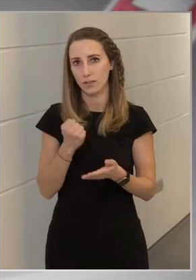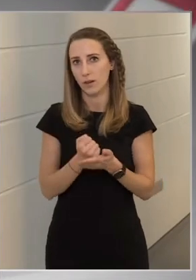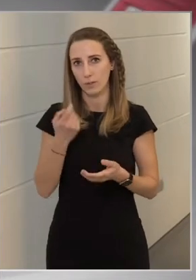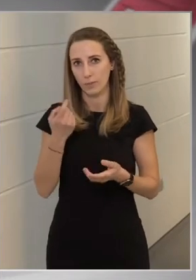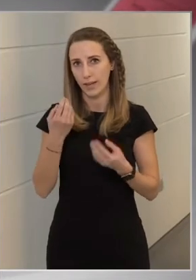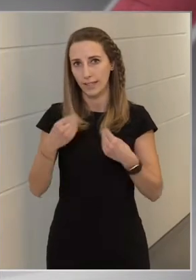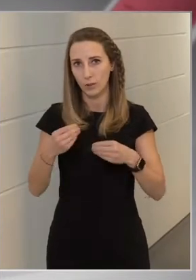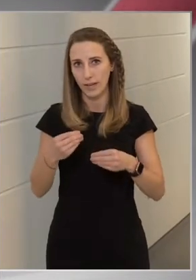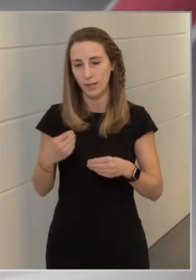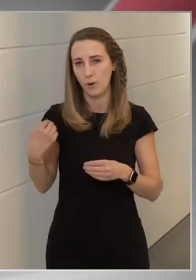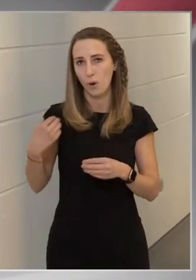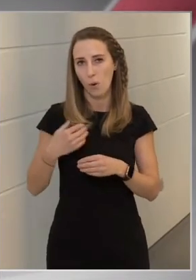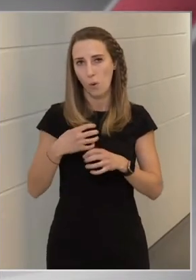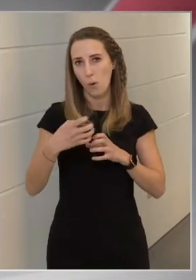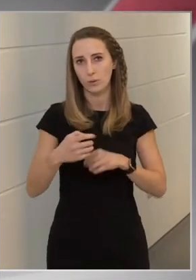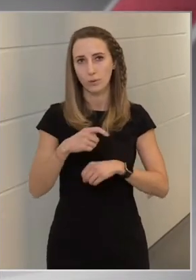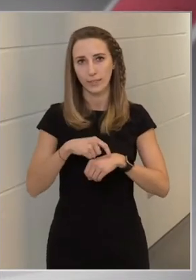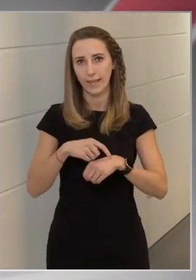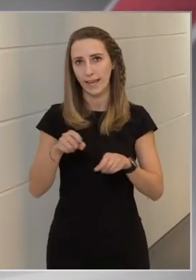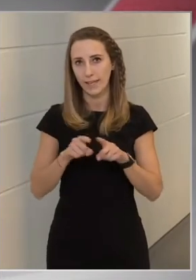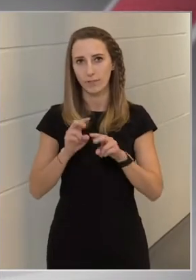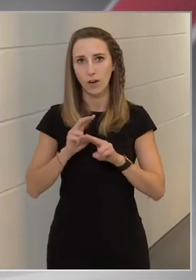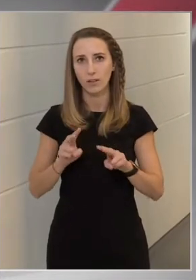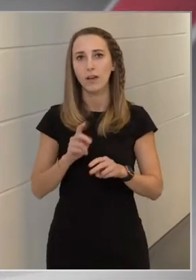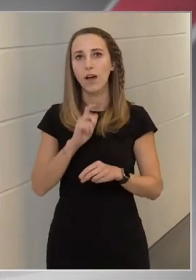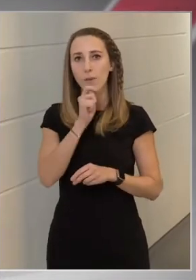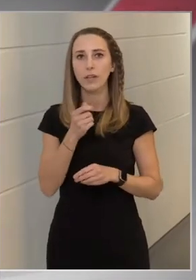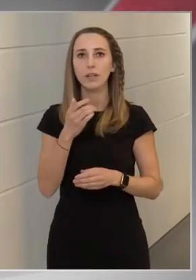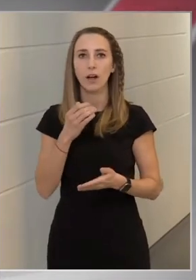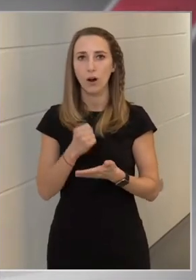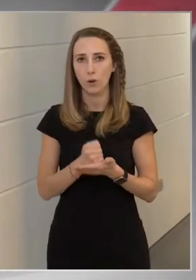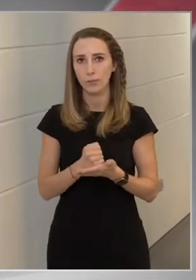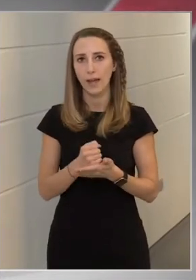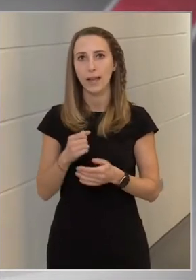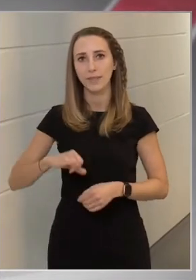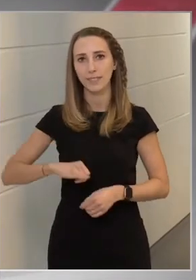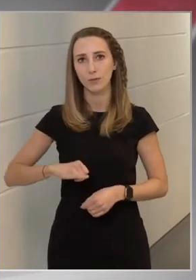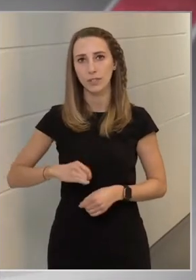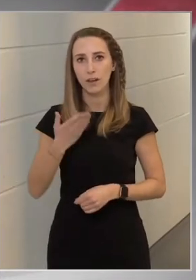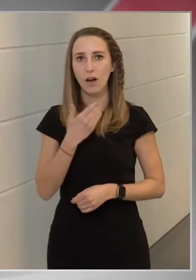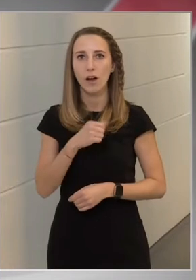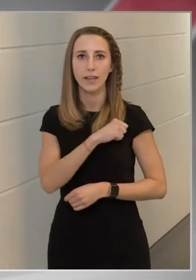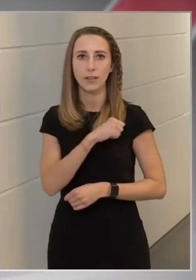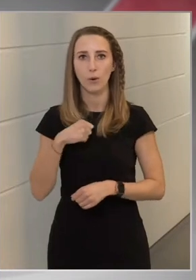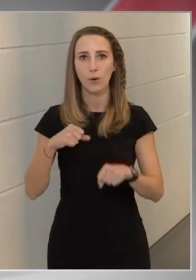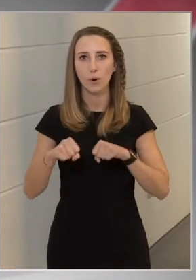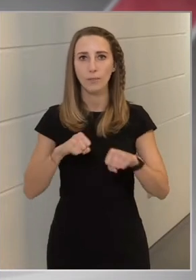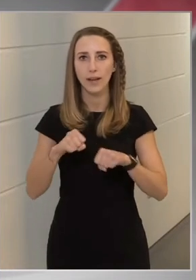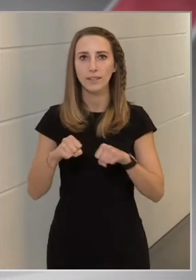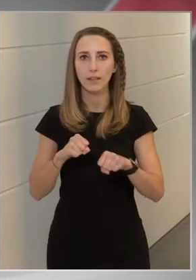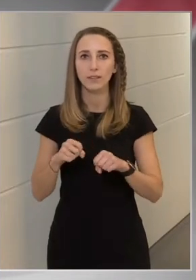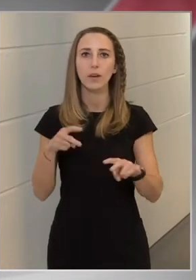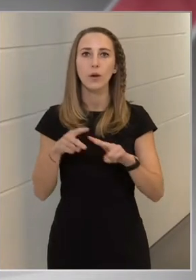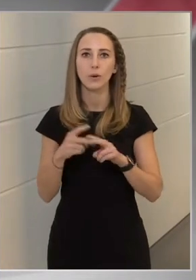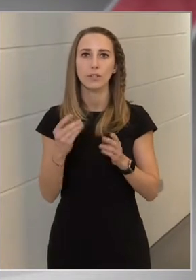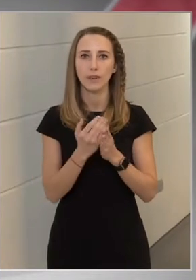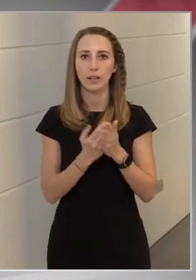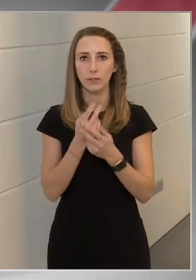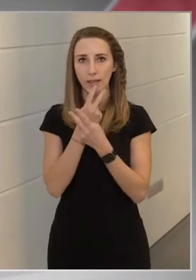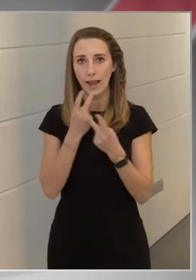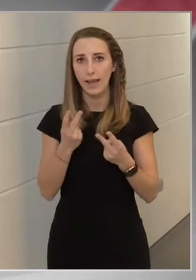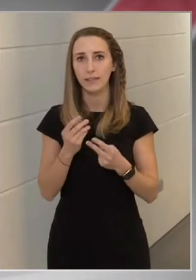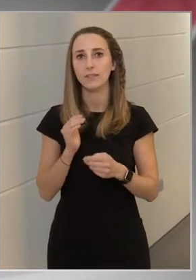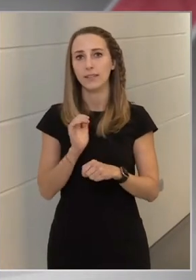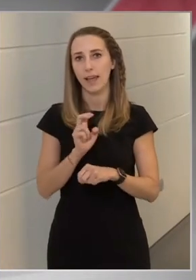ideje így van, és valóban a magyar alkotmány biztosítja azt, hogyha egy önkormányszat közfeladatot lát el, akkor az ehhez